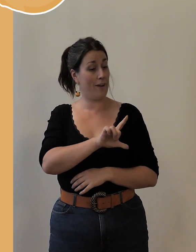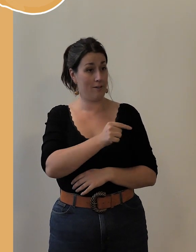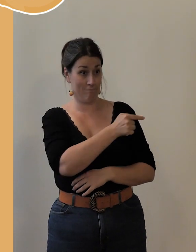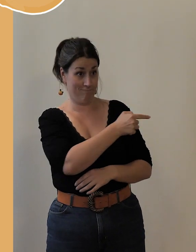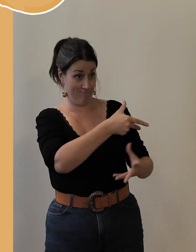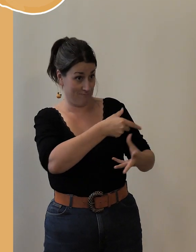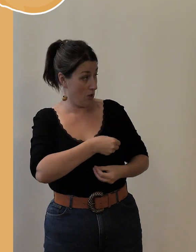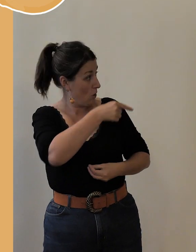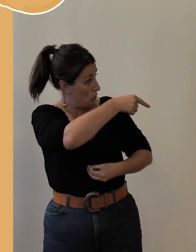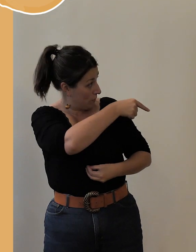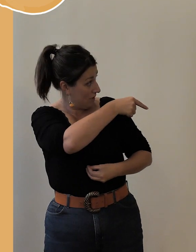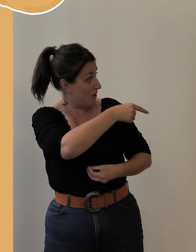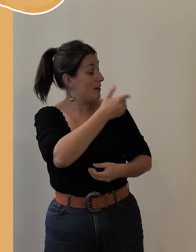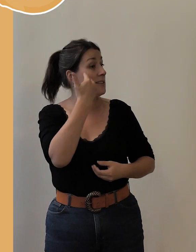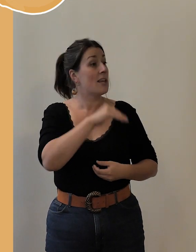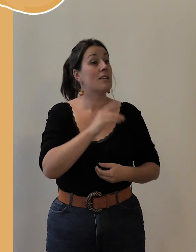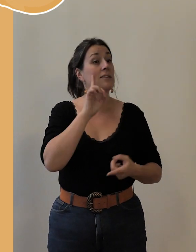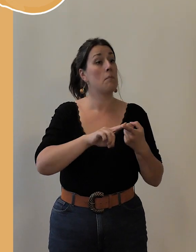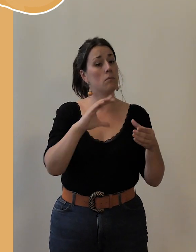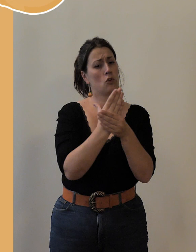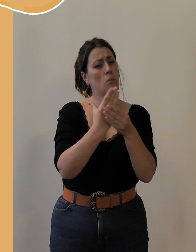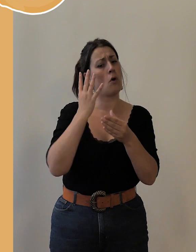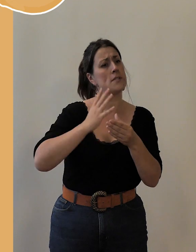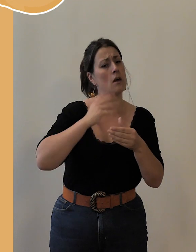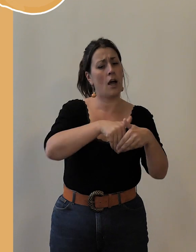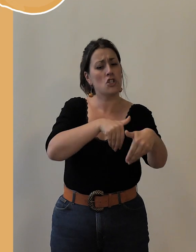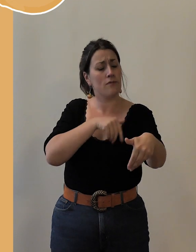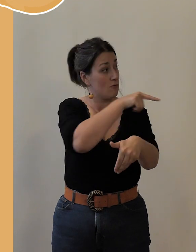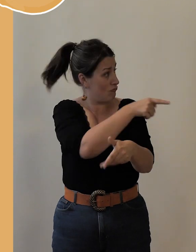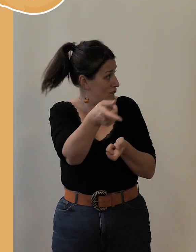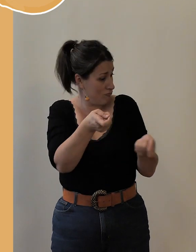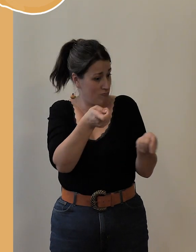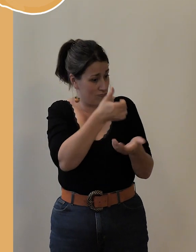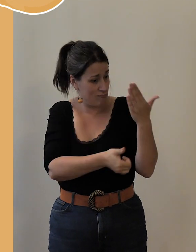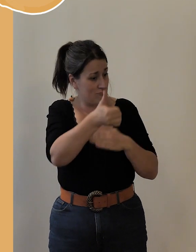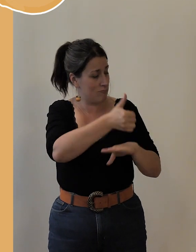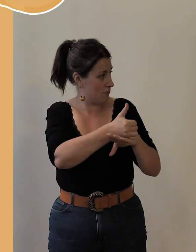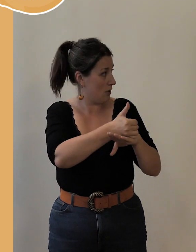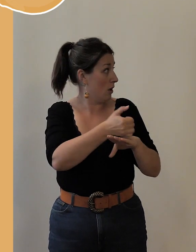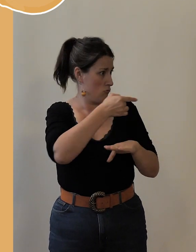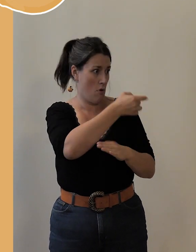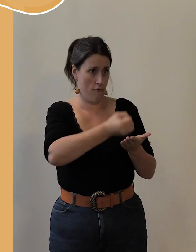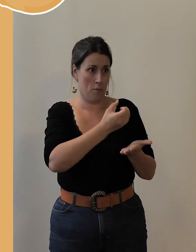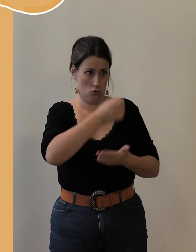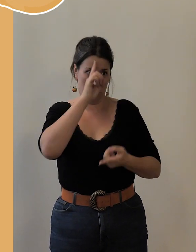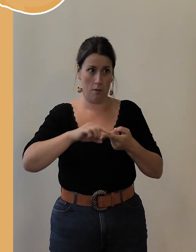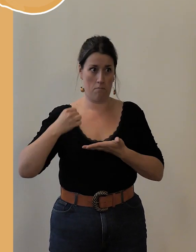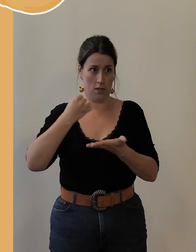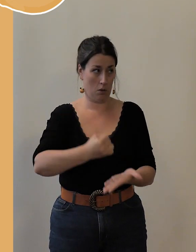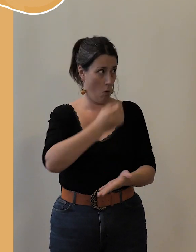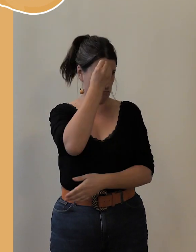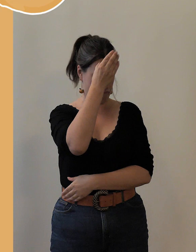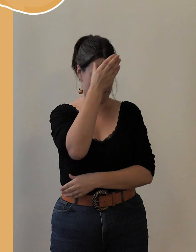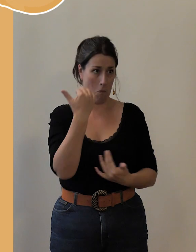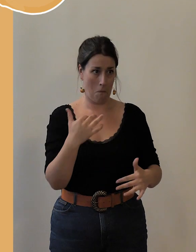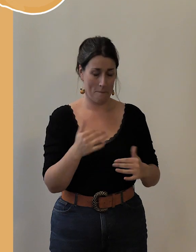conservateur en chef des archives municipales de la ville de Tours et qui est une manne d'informations précieuses pour tout le patrimoine. Donc il va vous